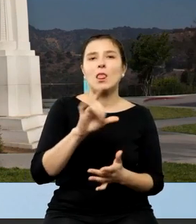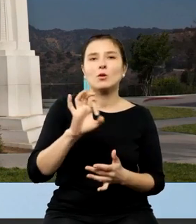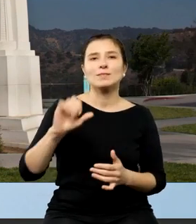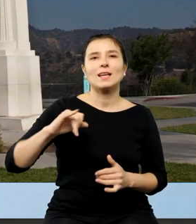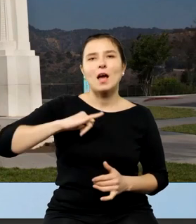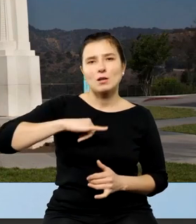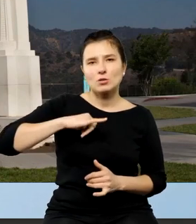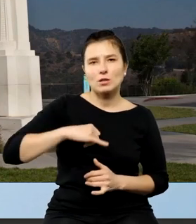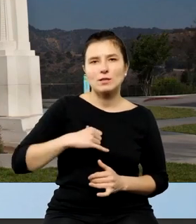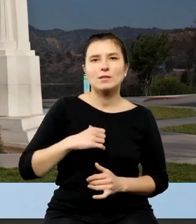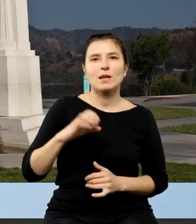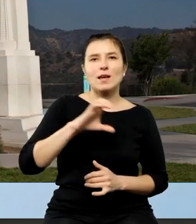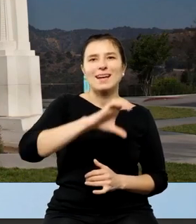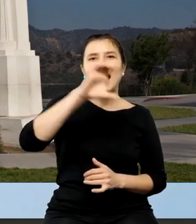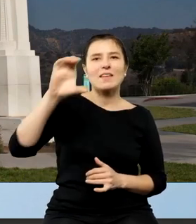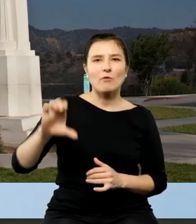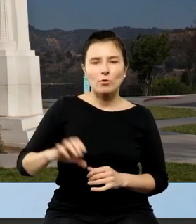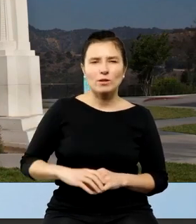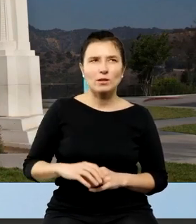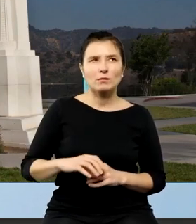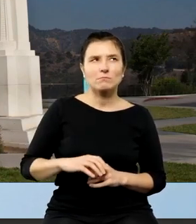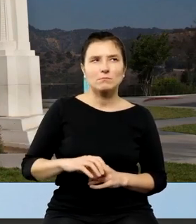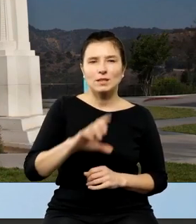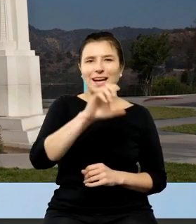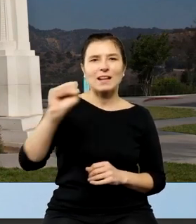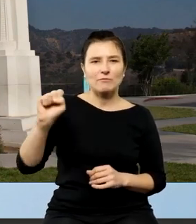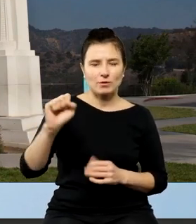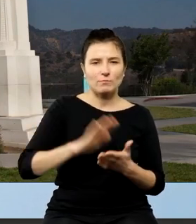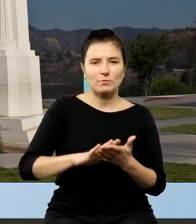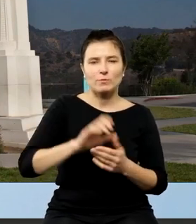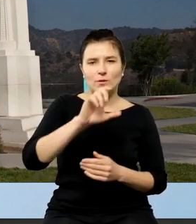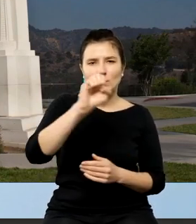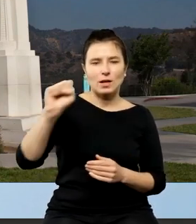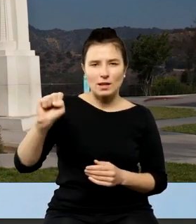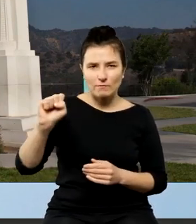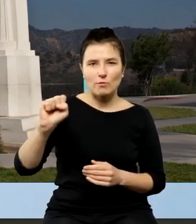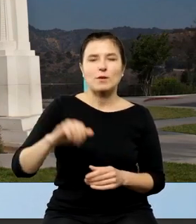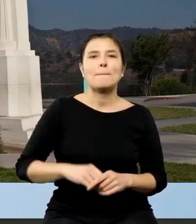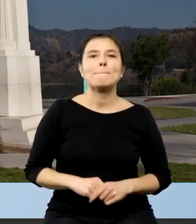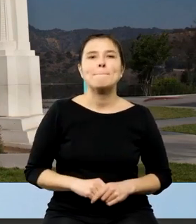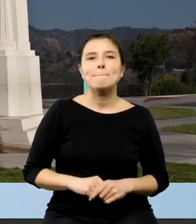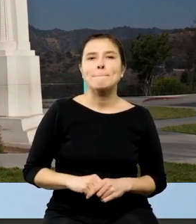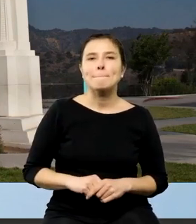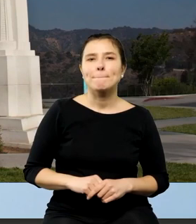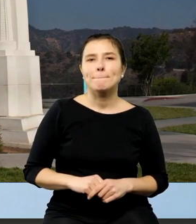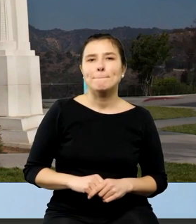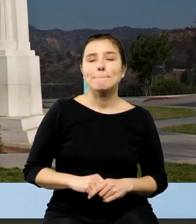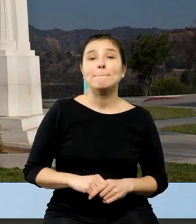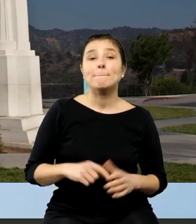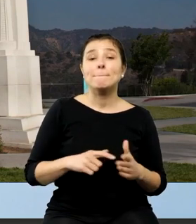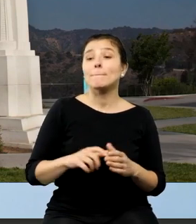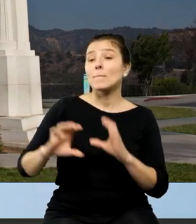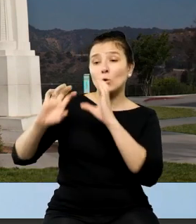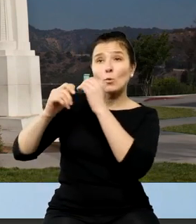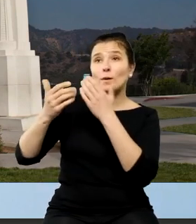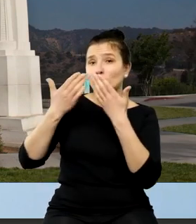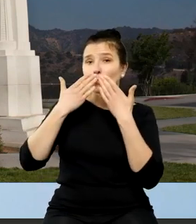w Griffith Observatory gdzie Kopernik jest przedstawiony